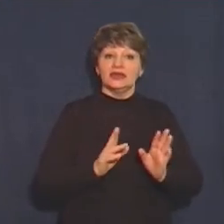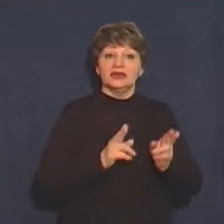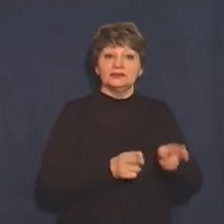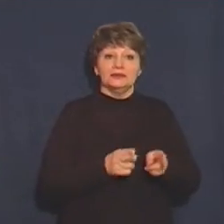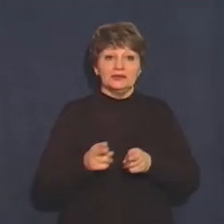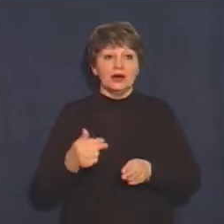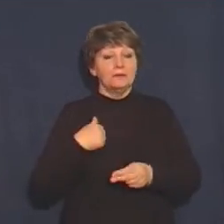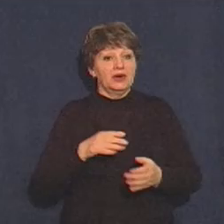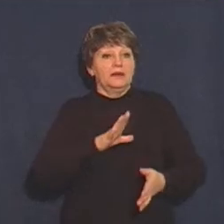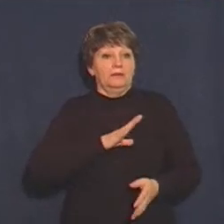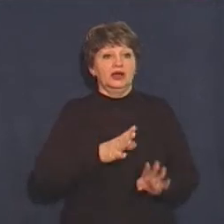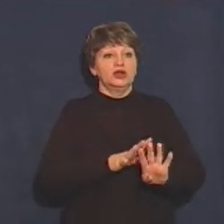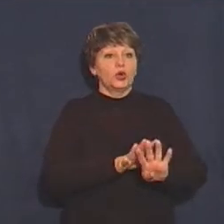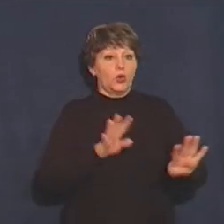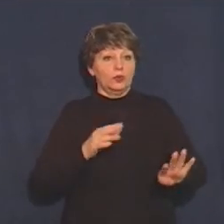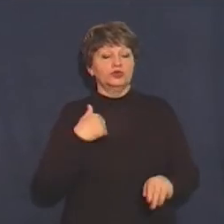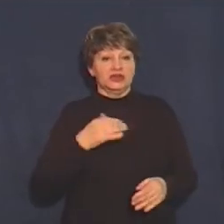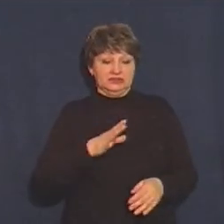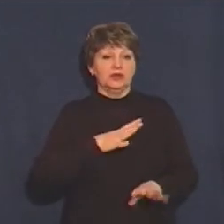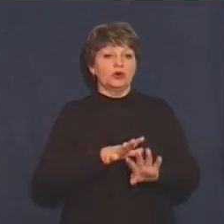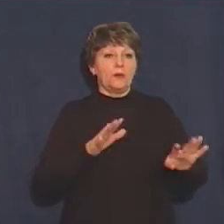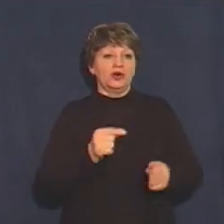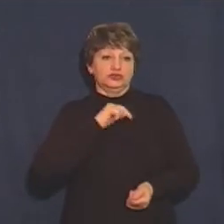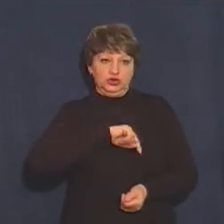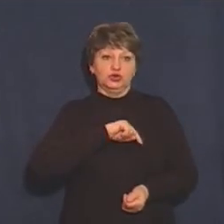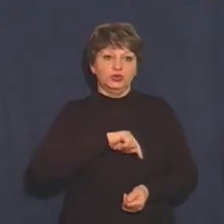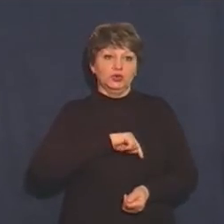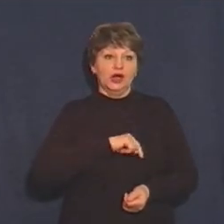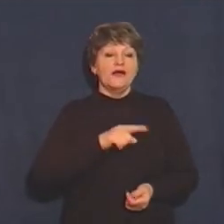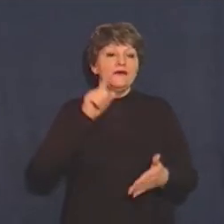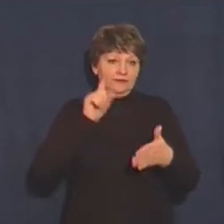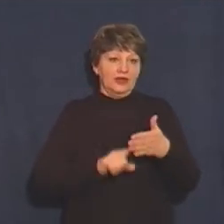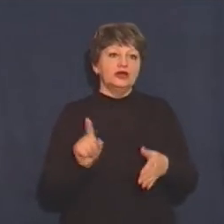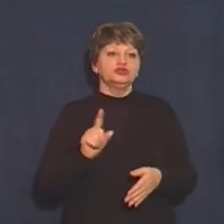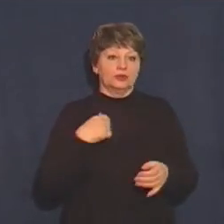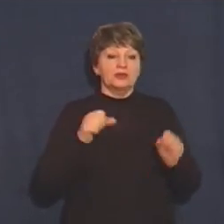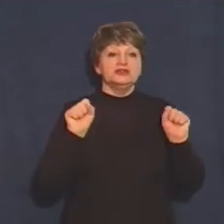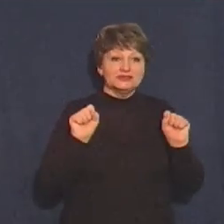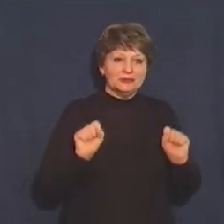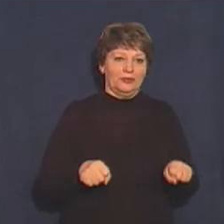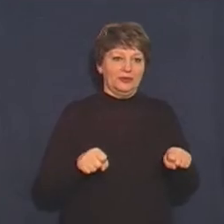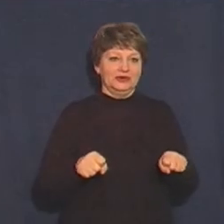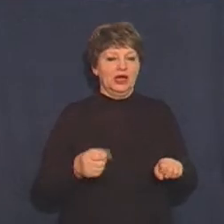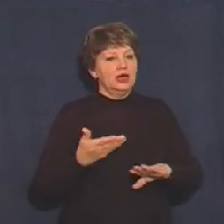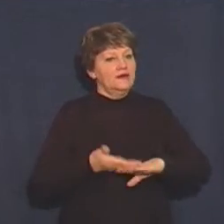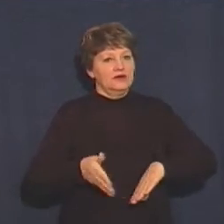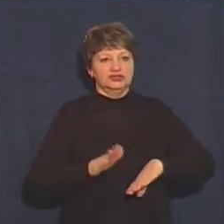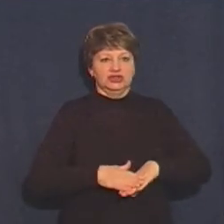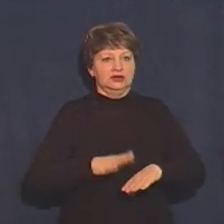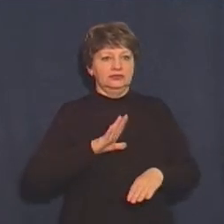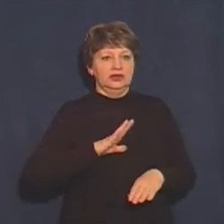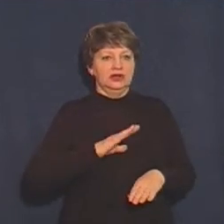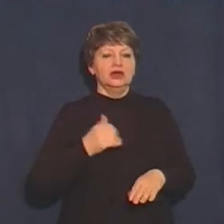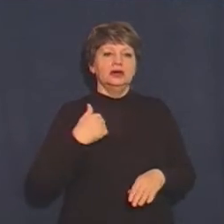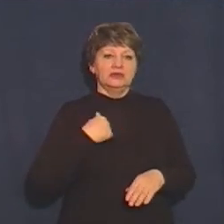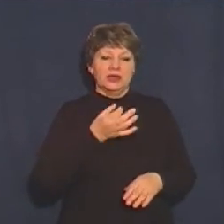були командою, у нас був командний дух, ми вірили, що ми зможемо, хоча були дуже важкі команди. Мені подобається цей вид